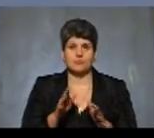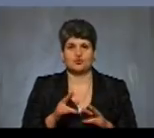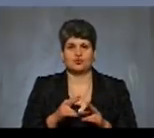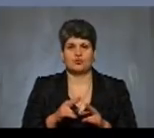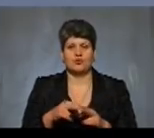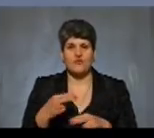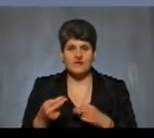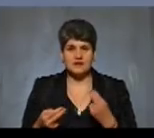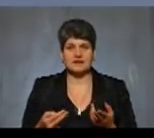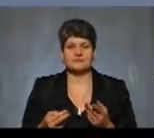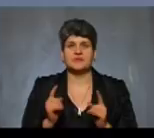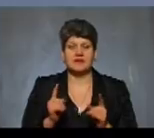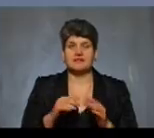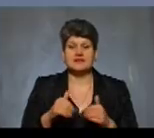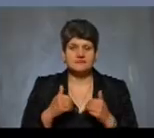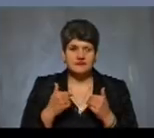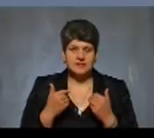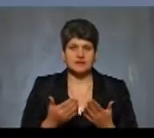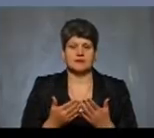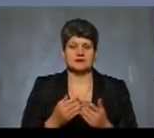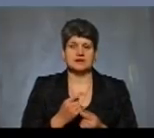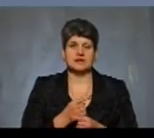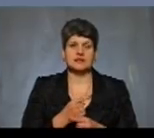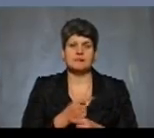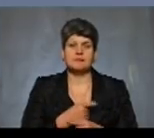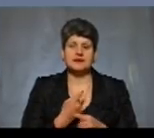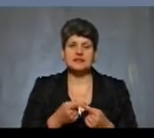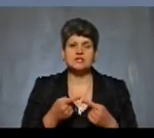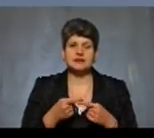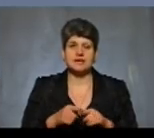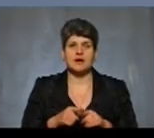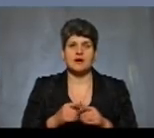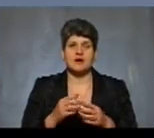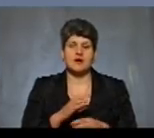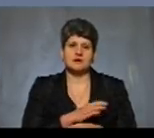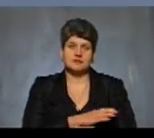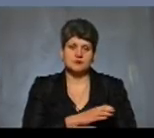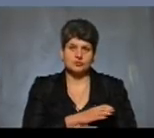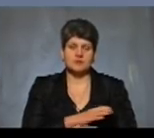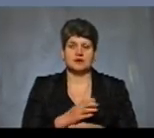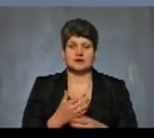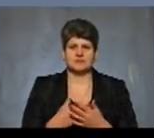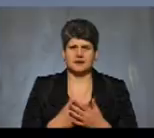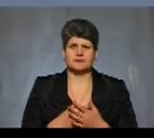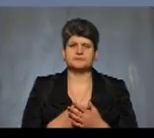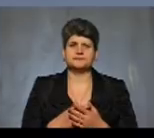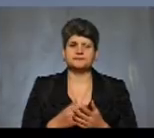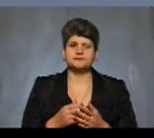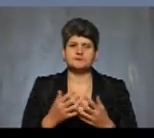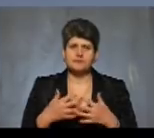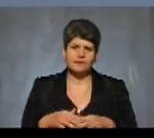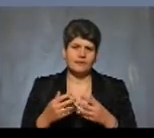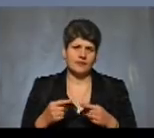певний, що вже навіть і не звертатися? І щодо медичної техніки, апарати, тискоміри, так? Як, думаю, що вони, напевно,